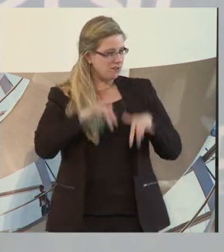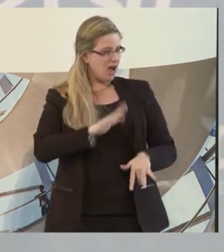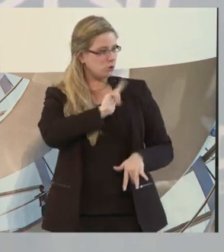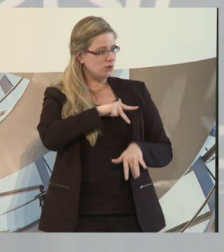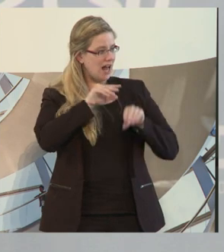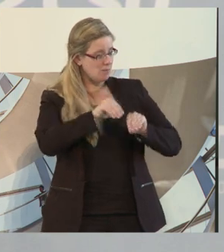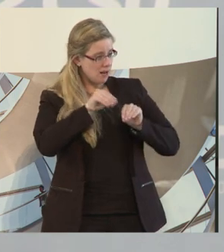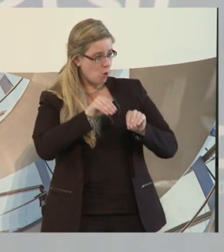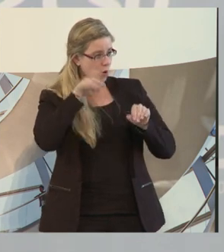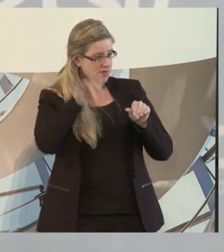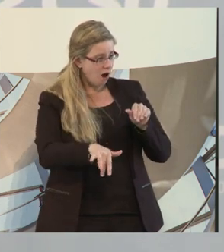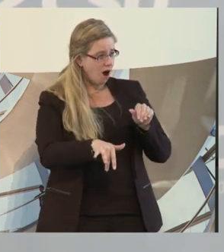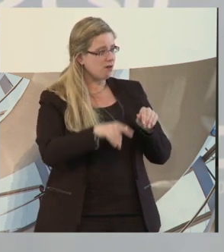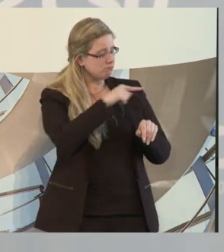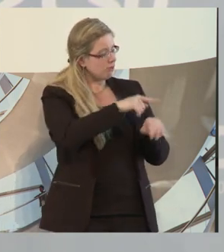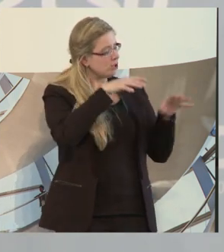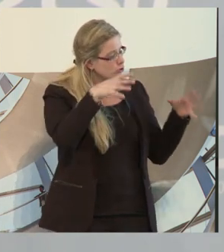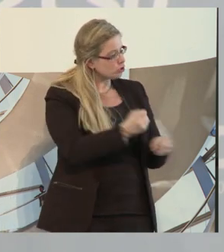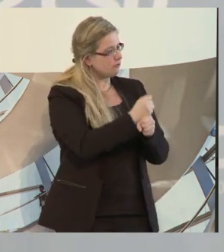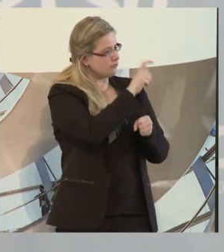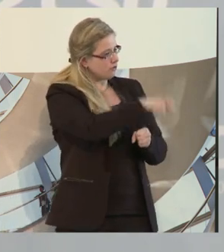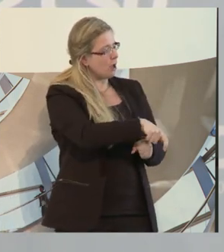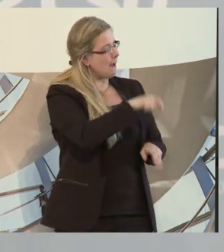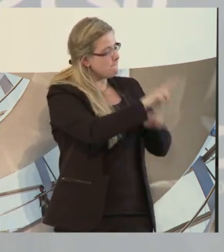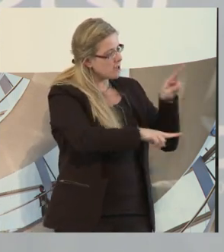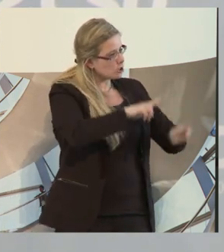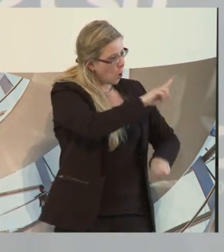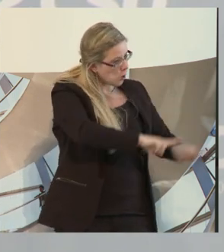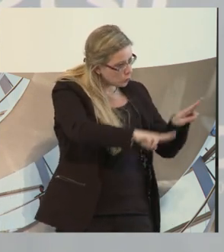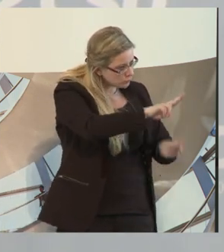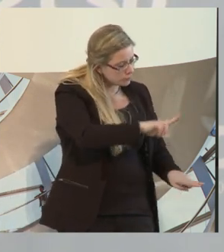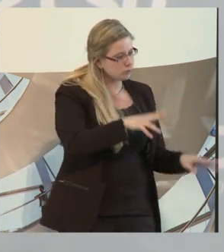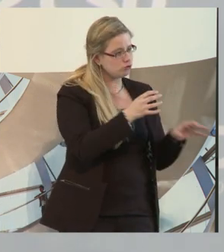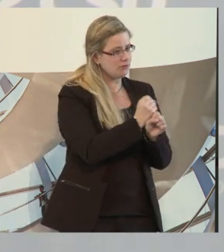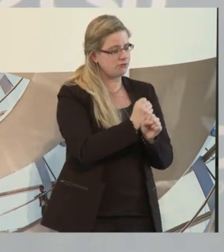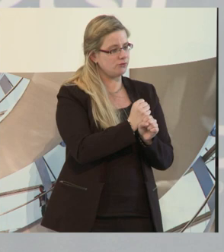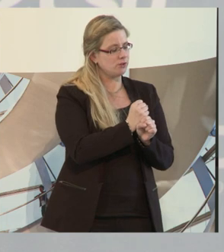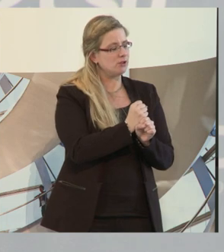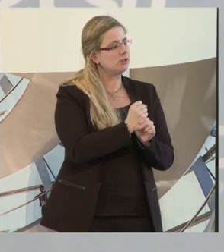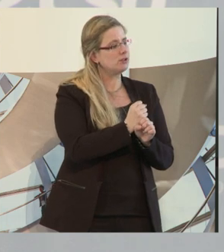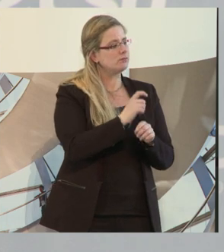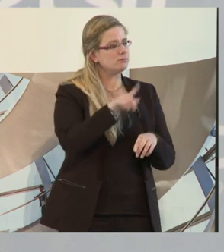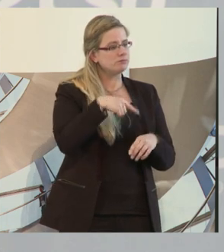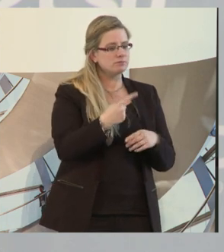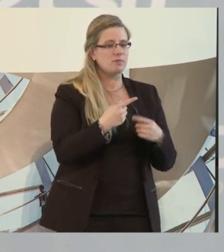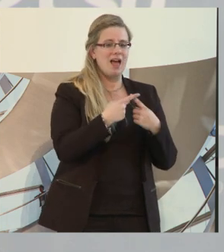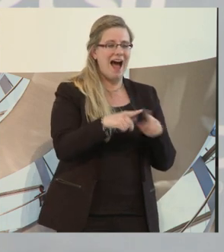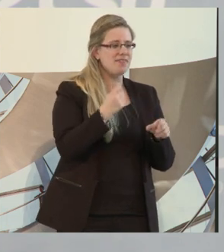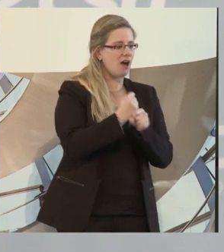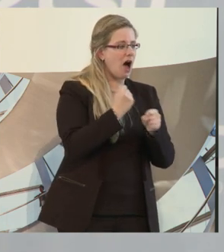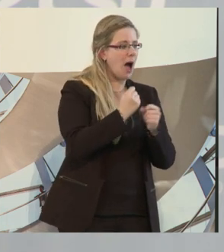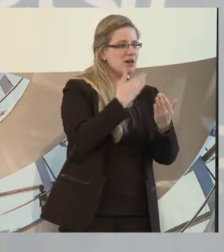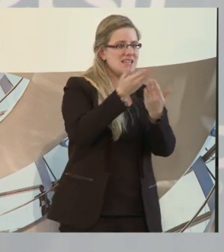ist, kann die betreut werden. Ihr wird also auch geholfen. Letzten Endes hat sich das übrigens bei anderen Arbeitgebern mittlerweile